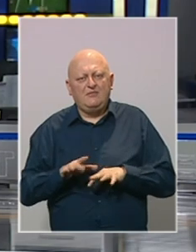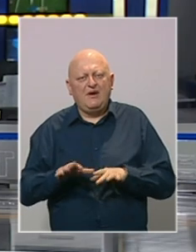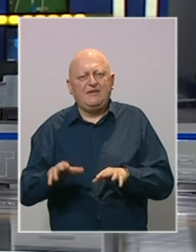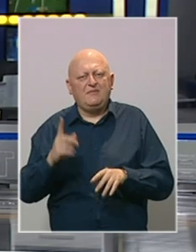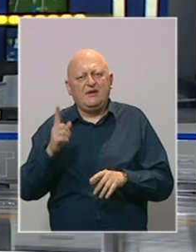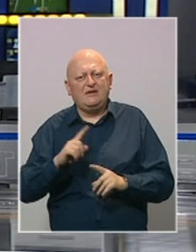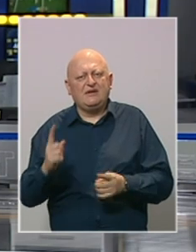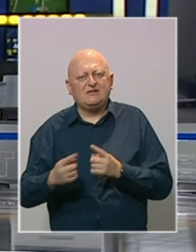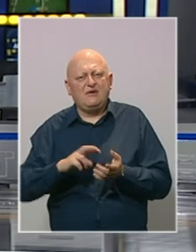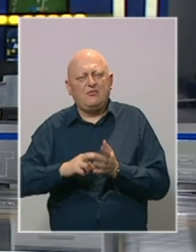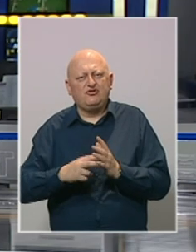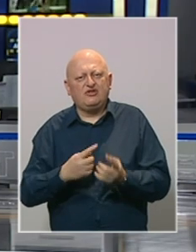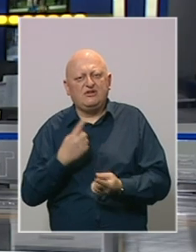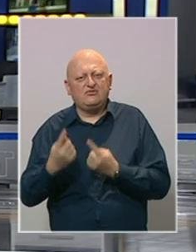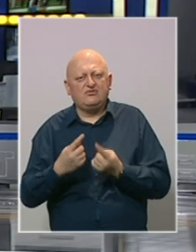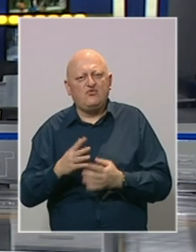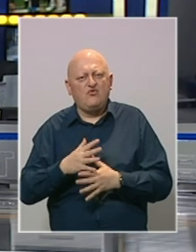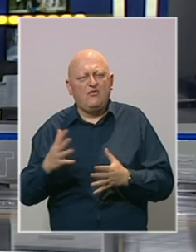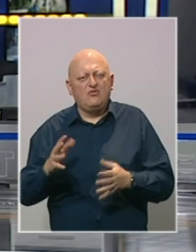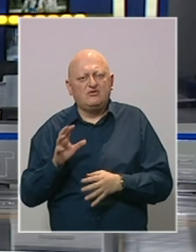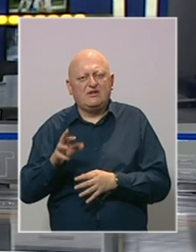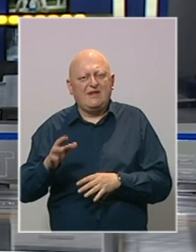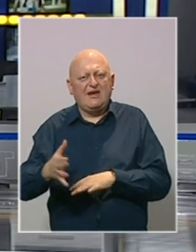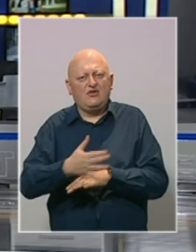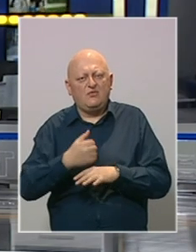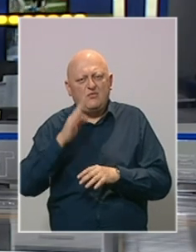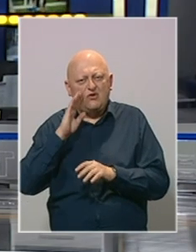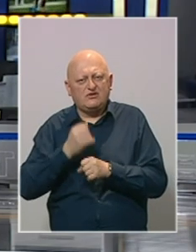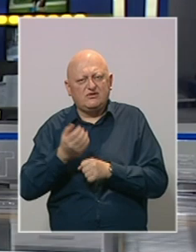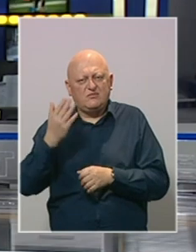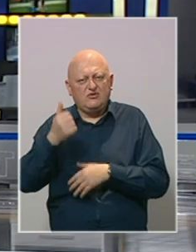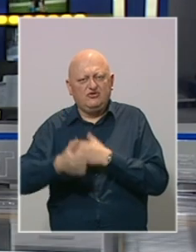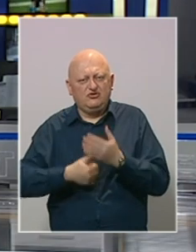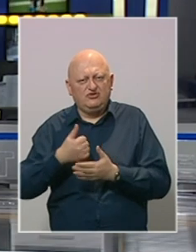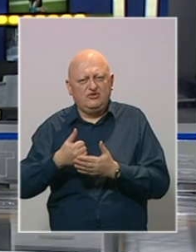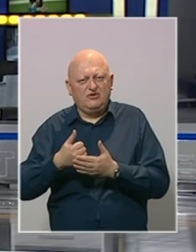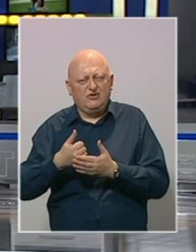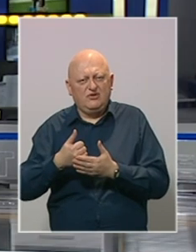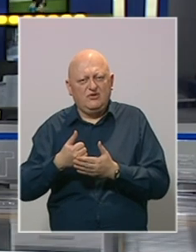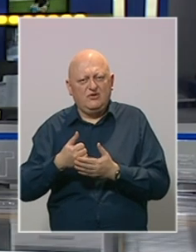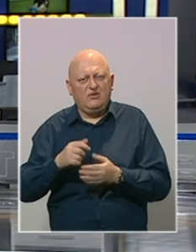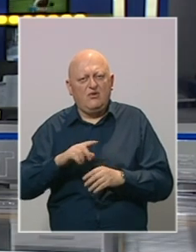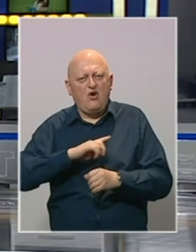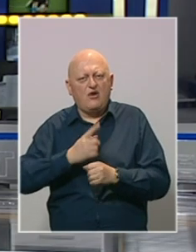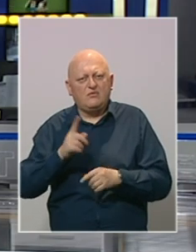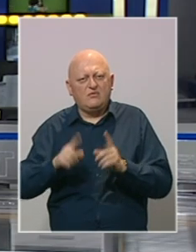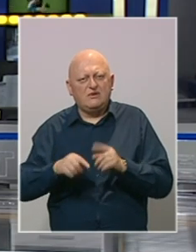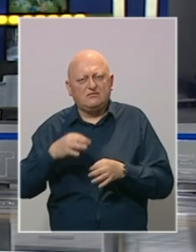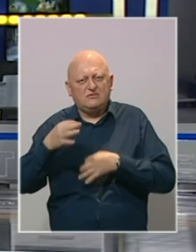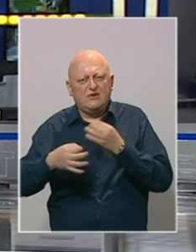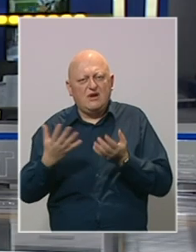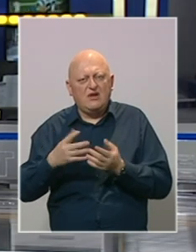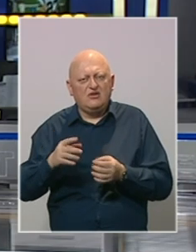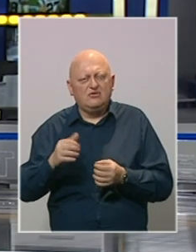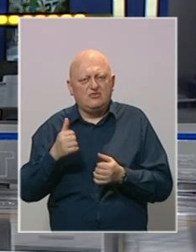Pandemija i nestabilna politička situacija u veliko su utjecale na ekonomiju u Bosni i Hercegovini prošle godine. Ohrabruju pojedine analize